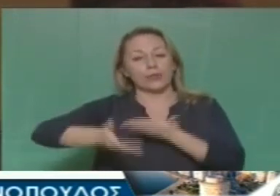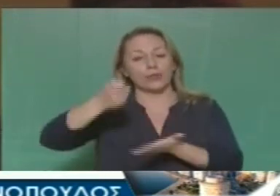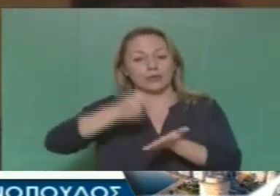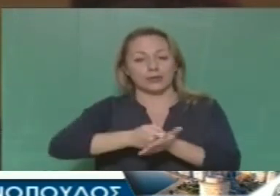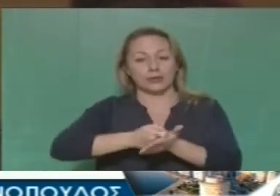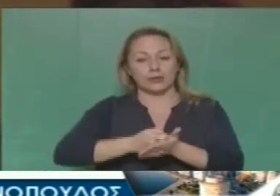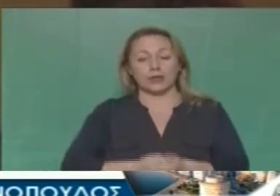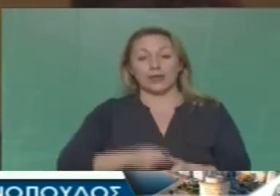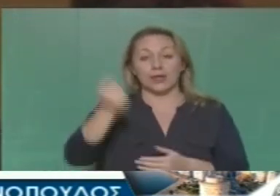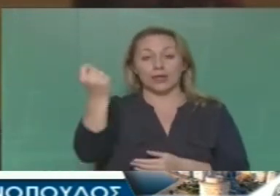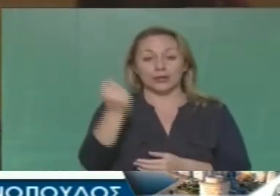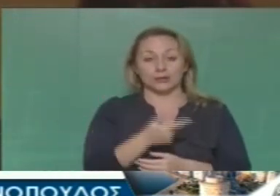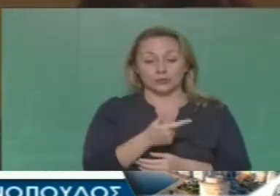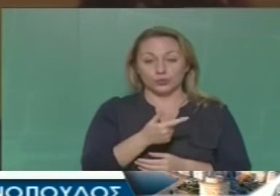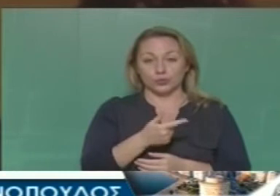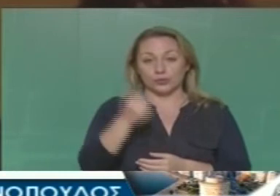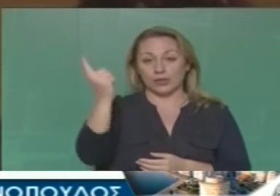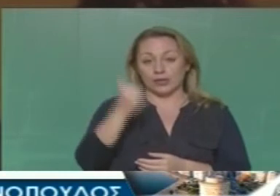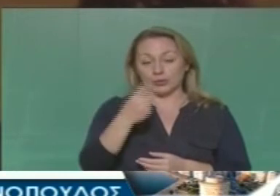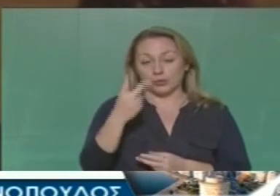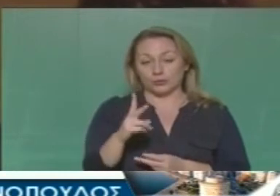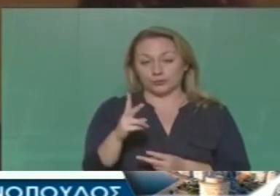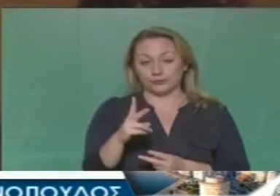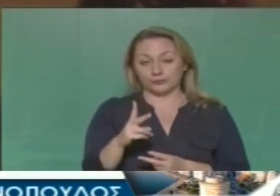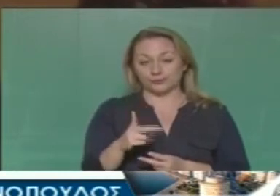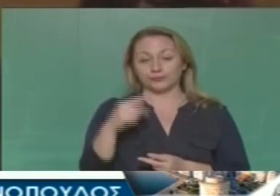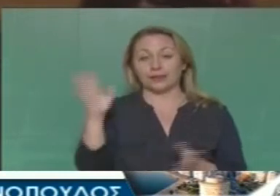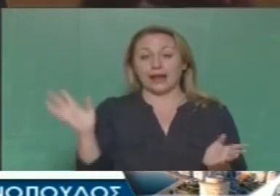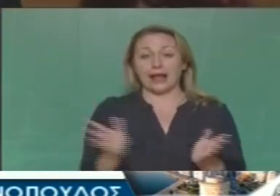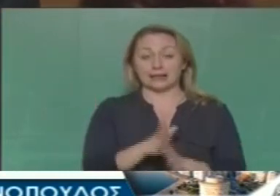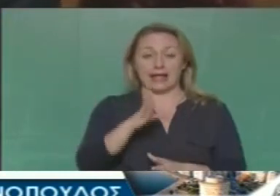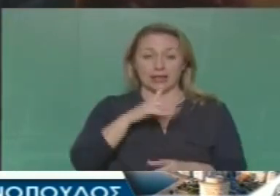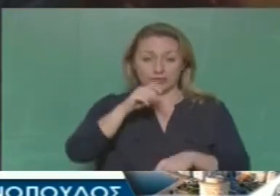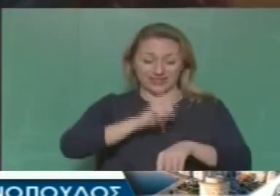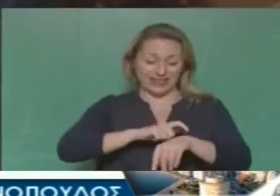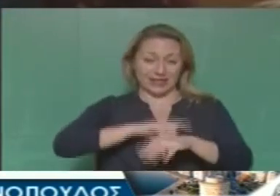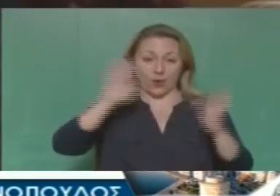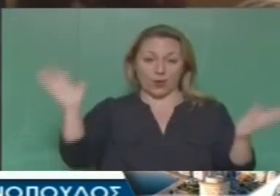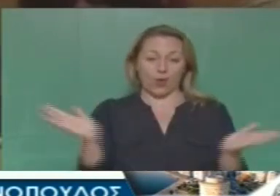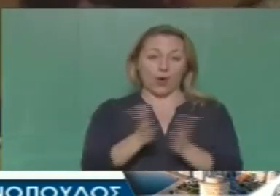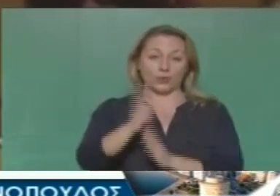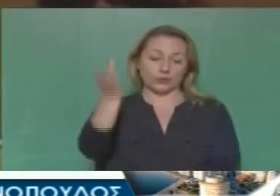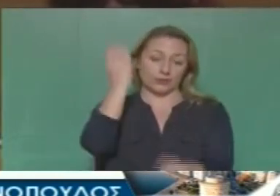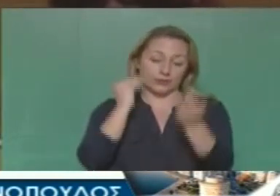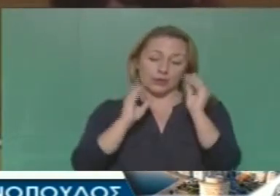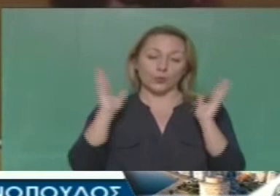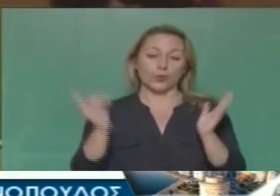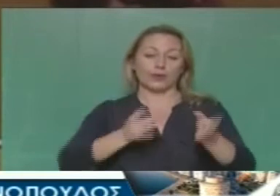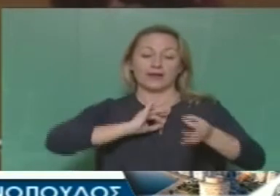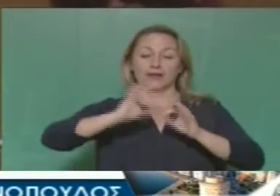το εκατό. Στην πραγματικότητα, για να γίνει πιο λιανό και σε όσους μας ακούνε σε αυτή την αργοπορημένη ώρα,